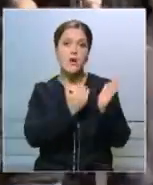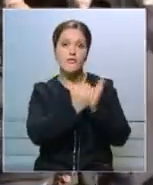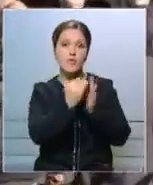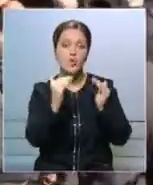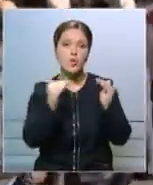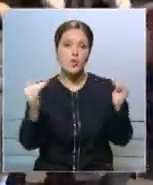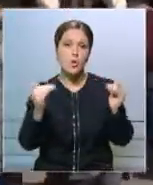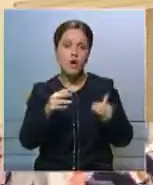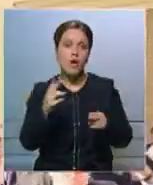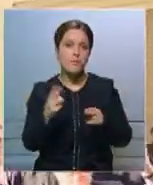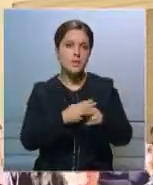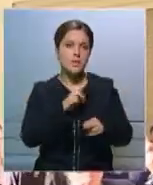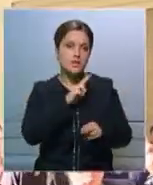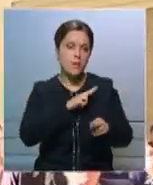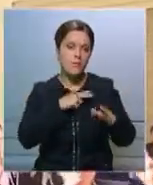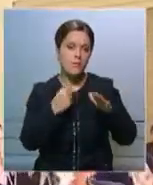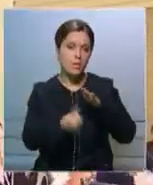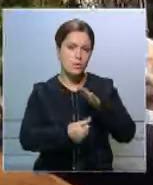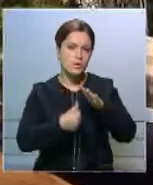уровня безработицы.